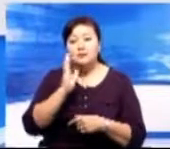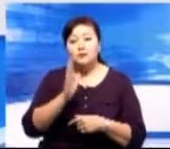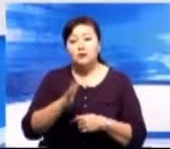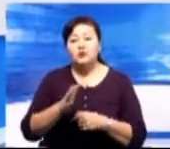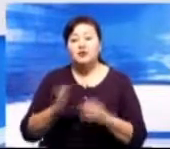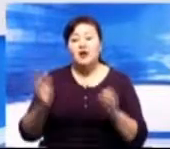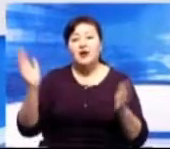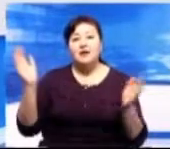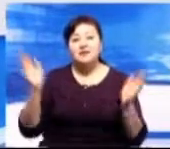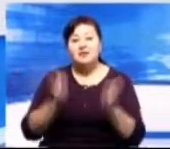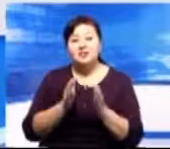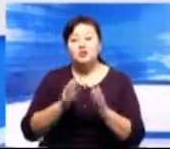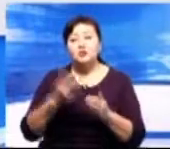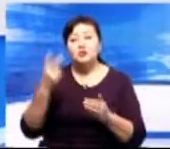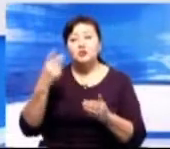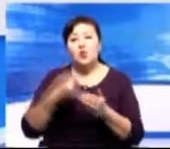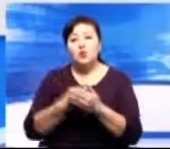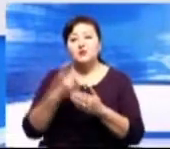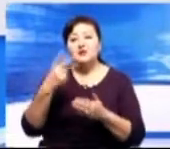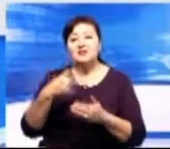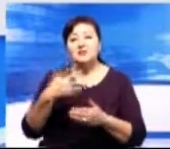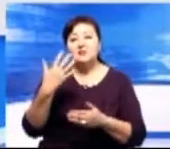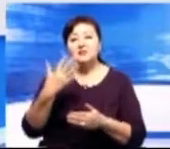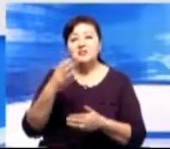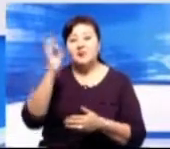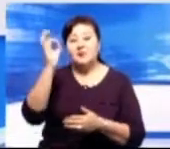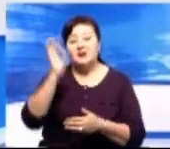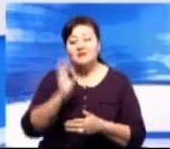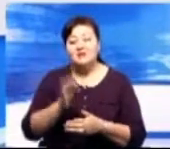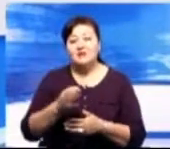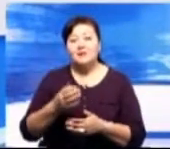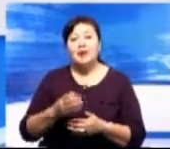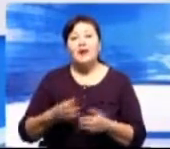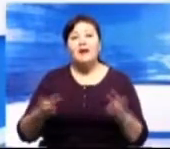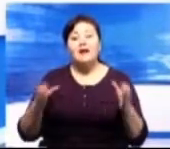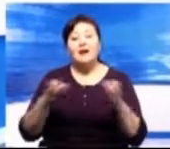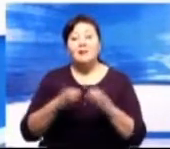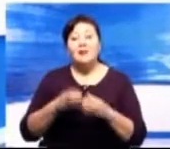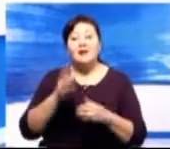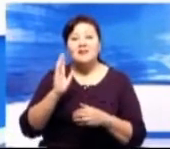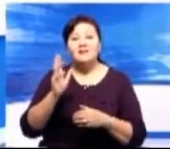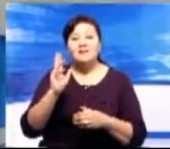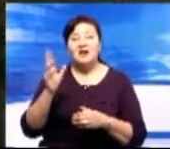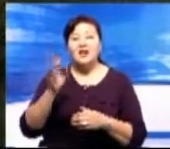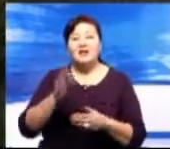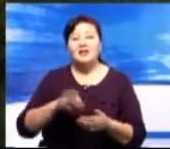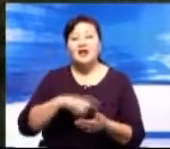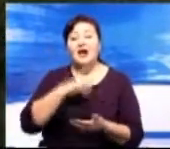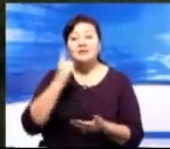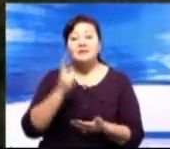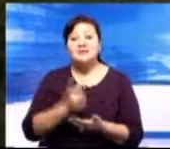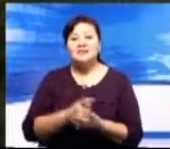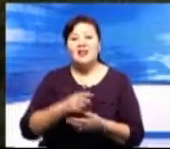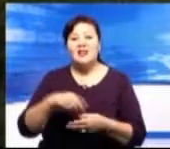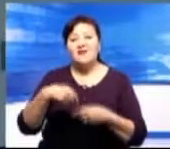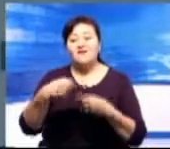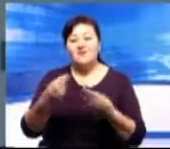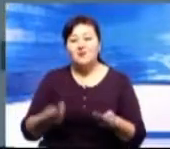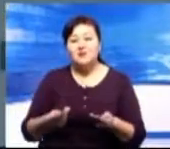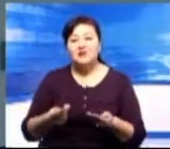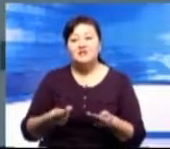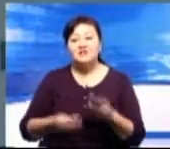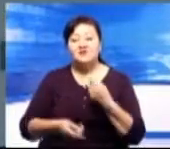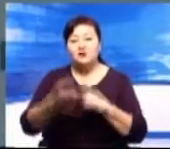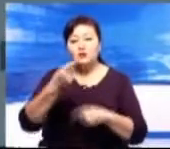до 25%. К другим темам. Компанию ВКРЭК обязали выплатить потребителям почти 24 миллиона тенге.